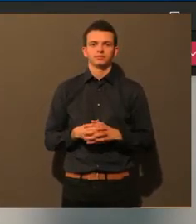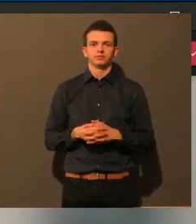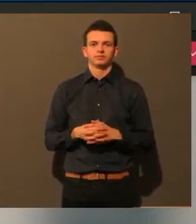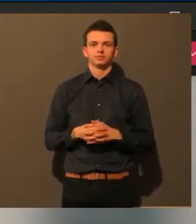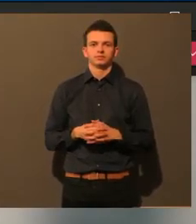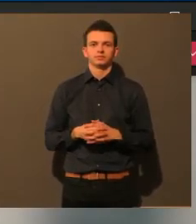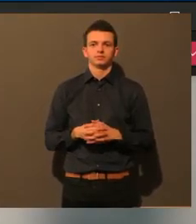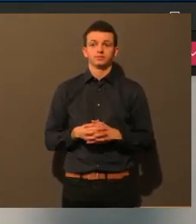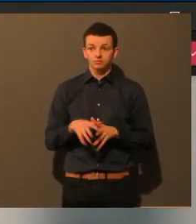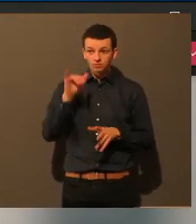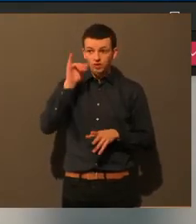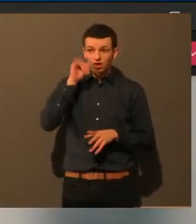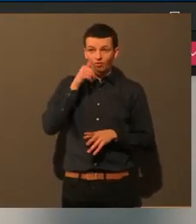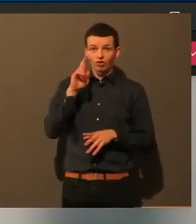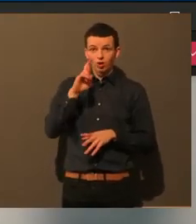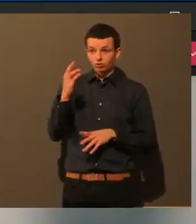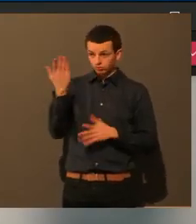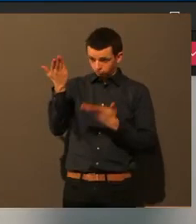Frau Russo, bitte.